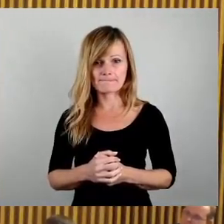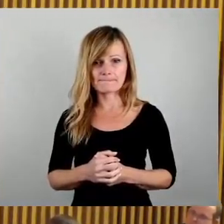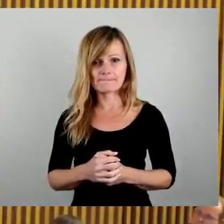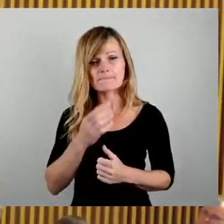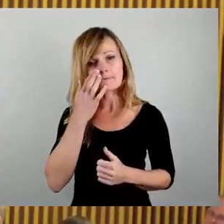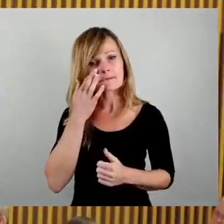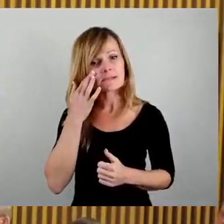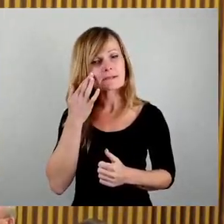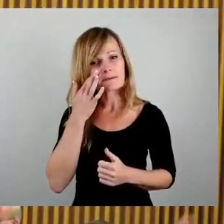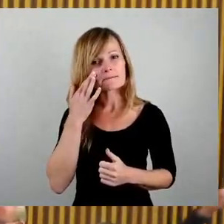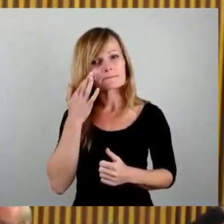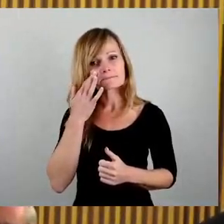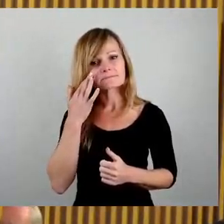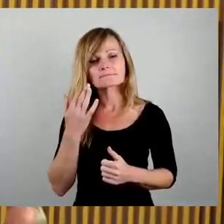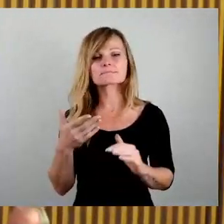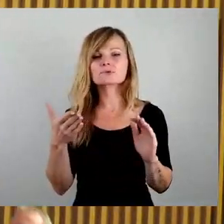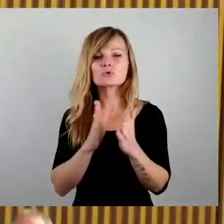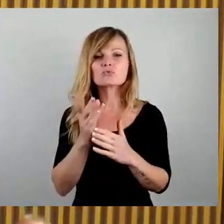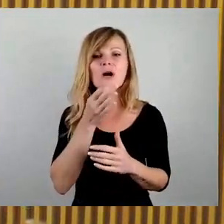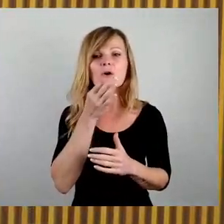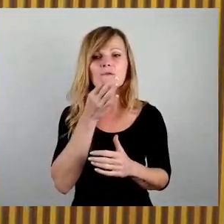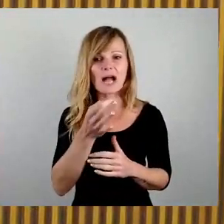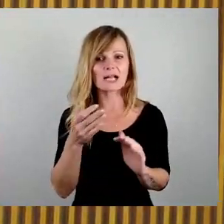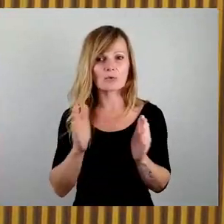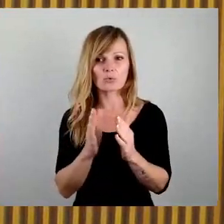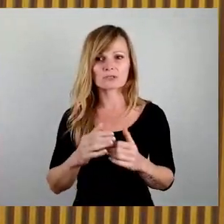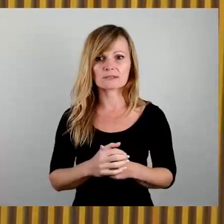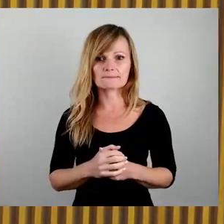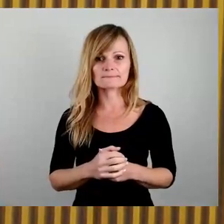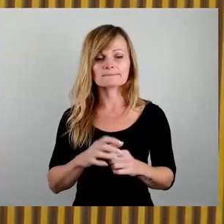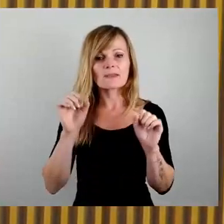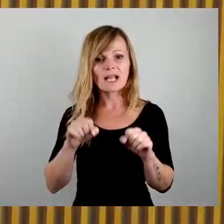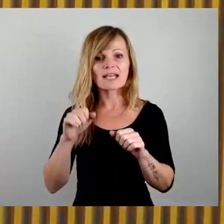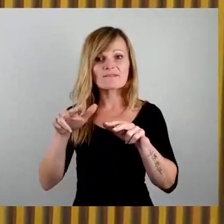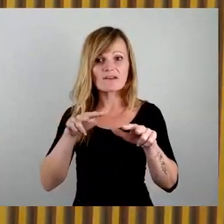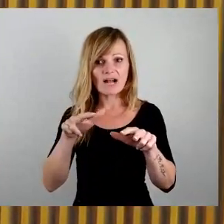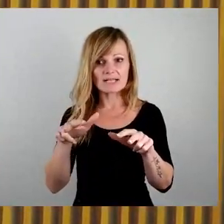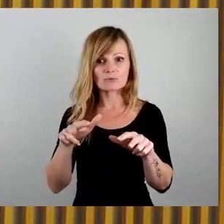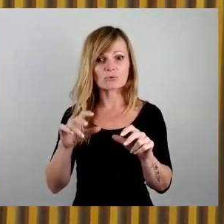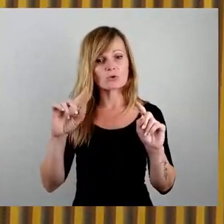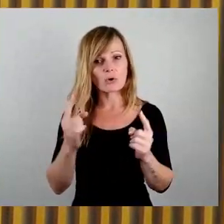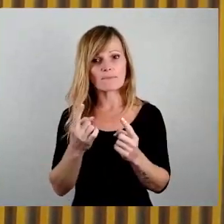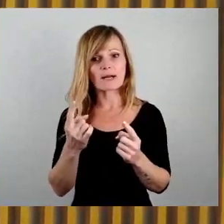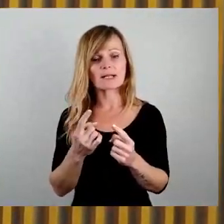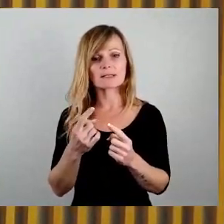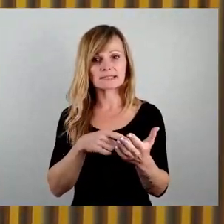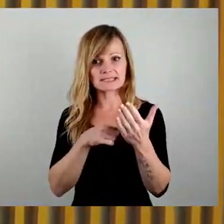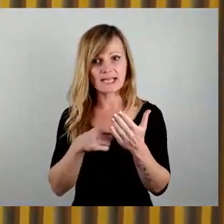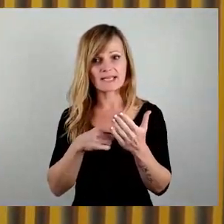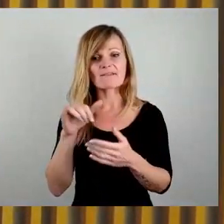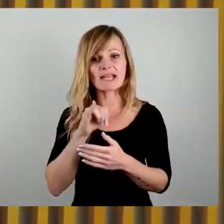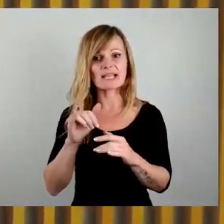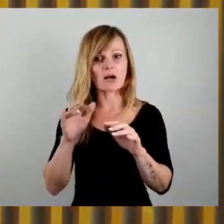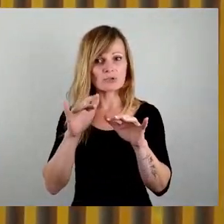Ich würde es einfach nur auf eine kurze Frage beschränken wollen. Kann die Verwaltung an der Stelle nochmal darstellen, welche Auswirkungen diese